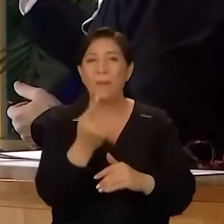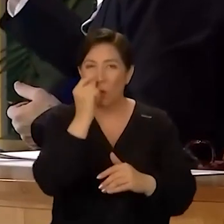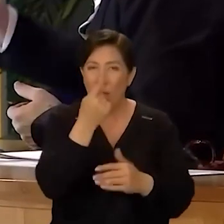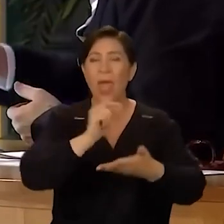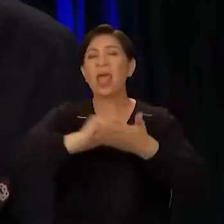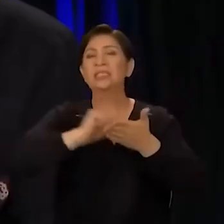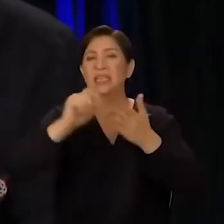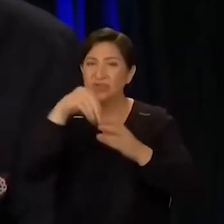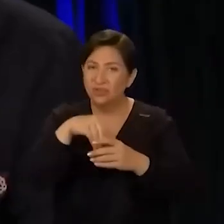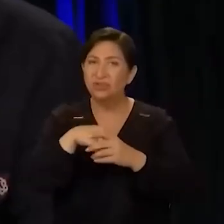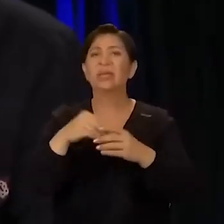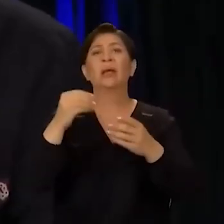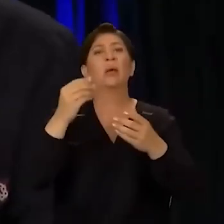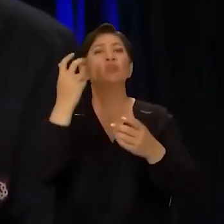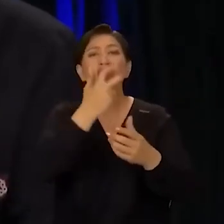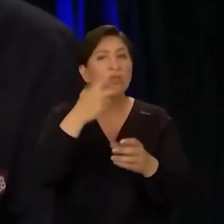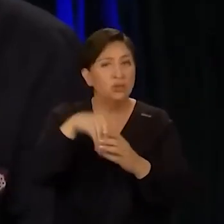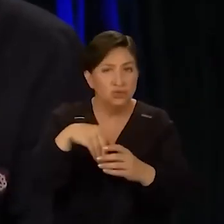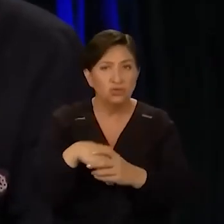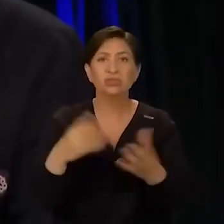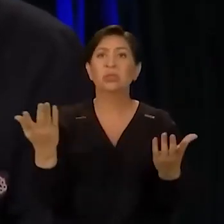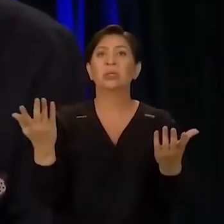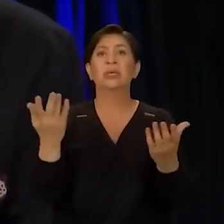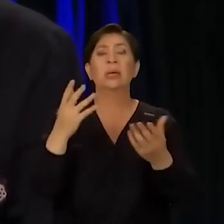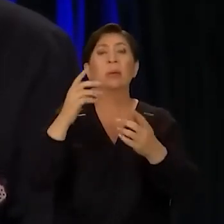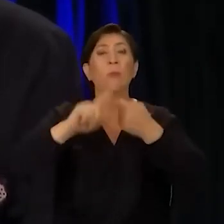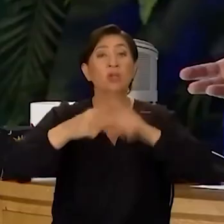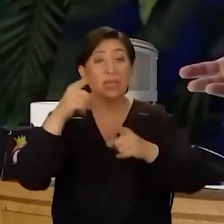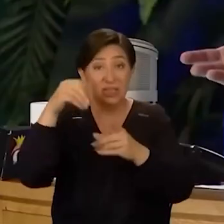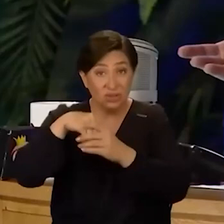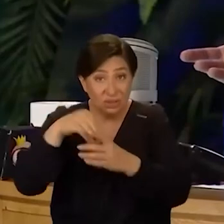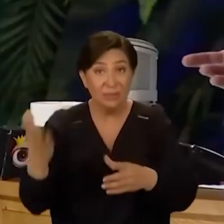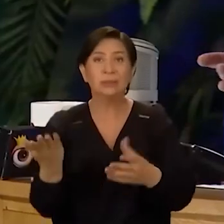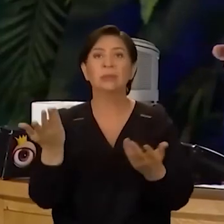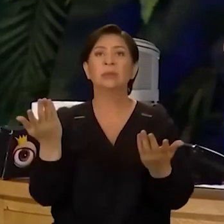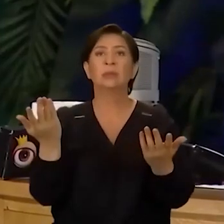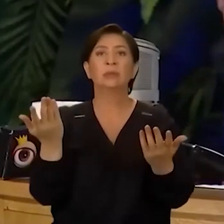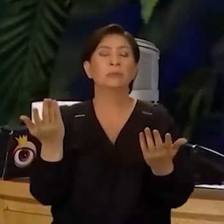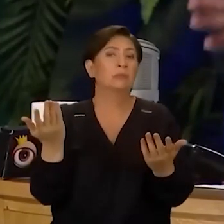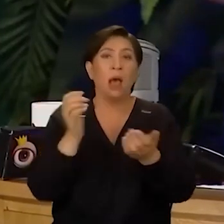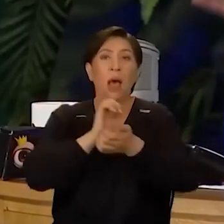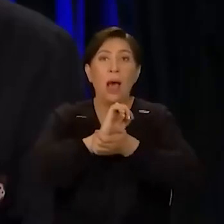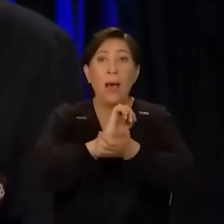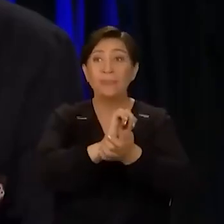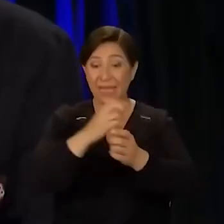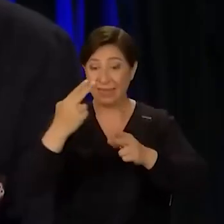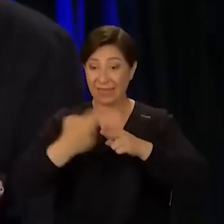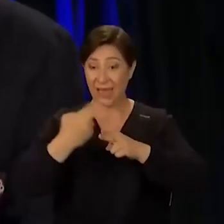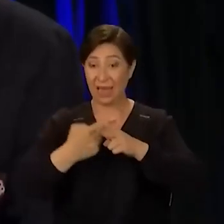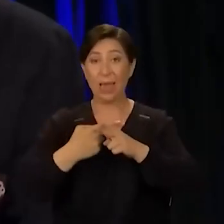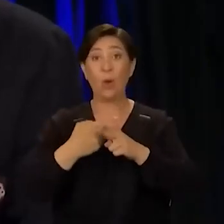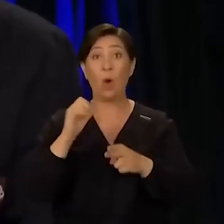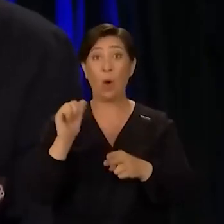Yazar için, çizer için, müzisyen için, siyaset yapan insan için hapishane deneyimi